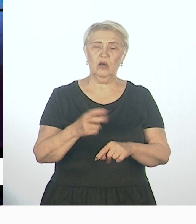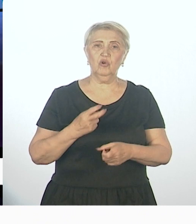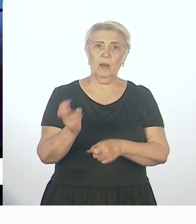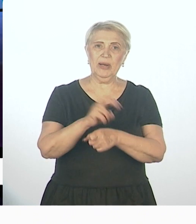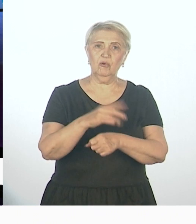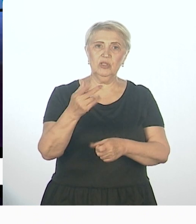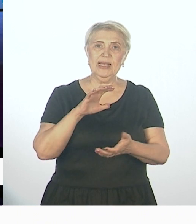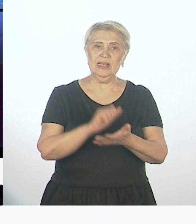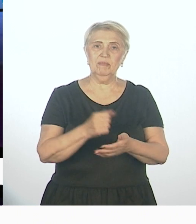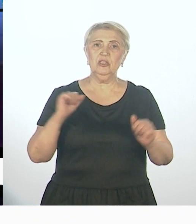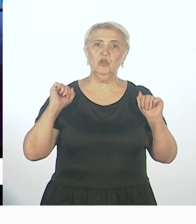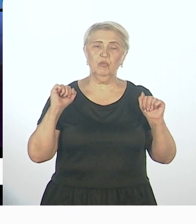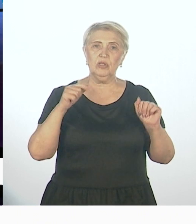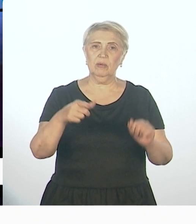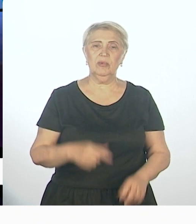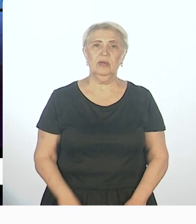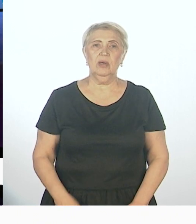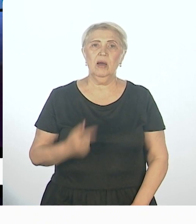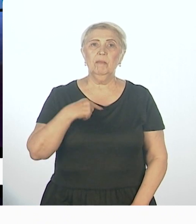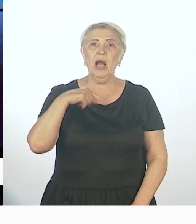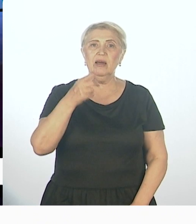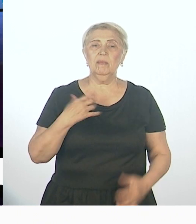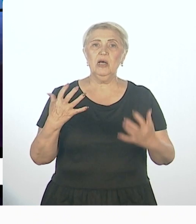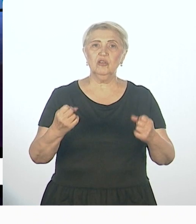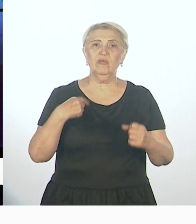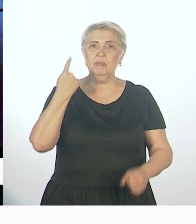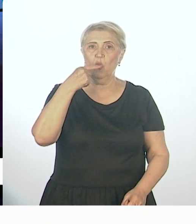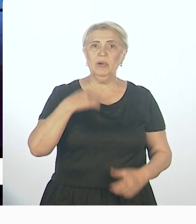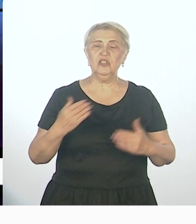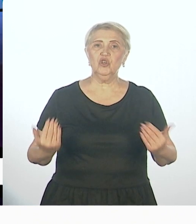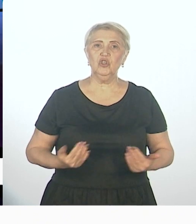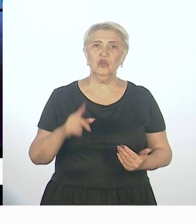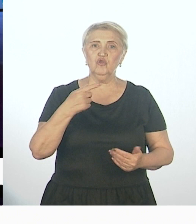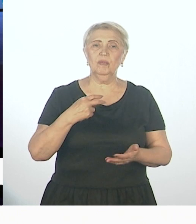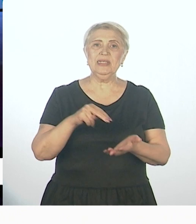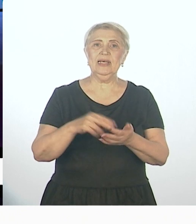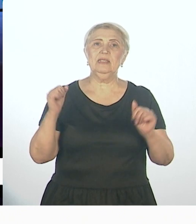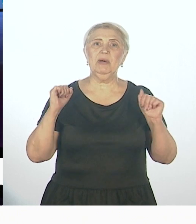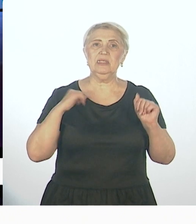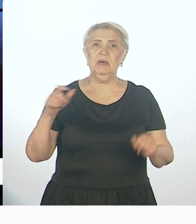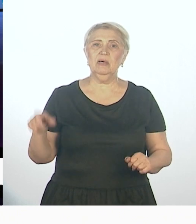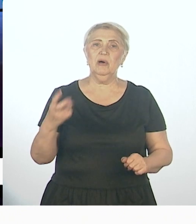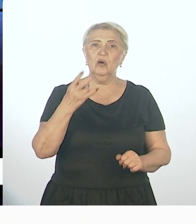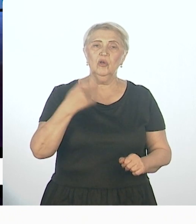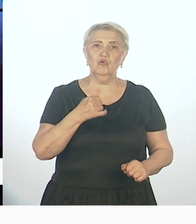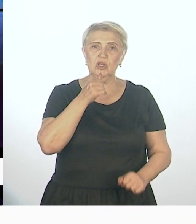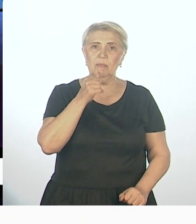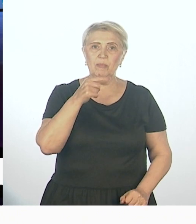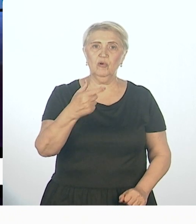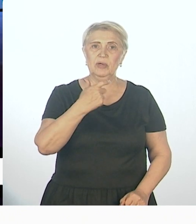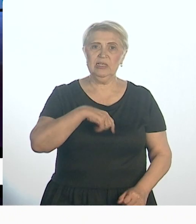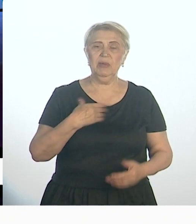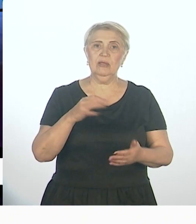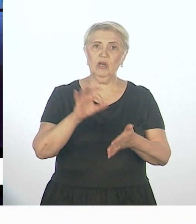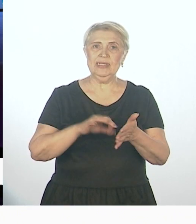спортом. Но мы же говорим о здоровом образе жизни, мы говорим о том, что, чтобы стать спортсменом, сначала надо попробовать себя здесь, во